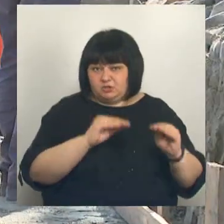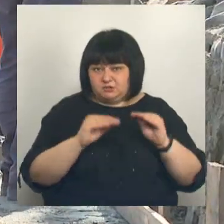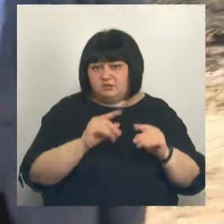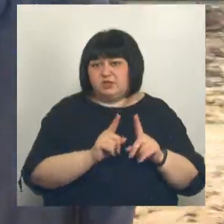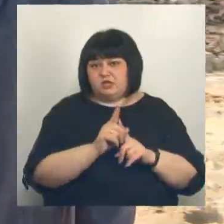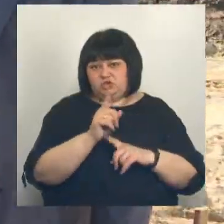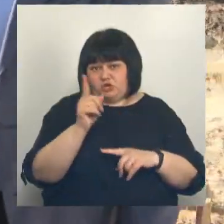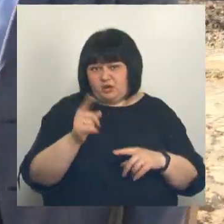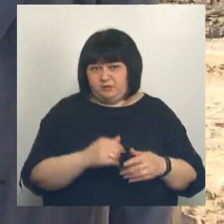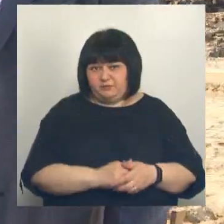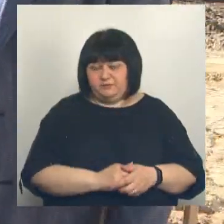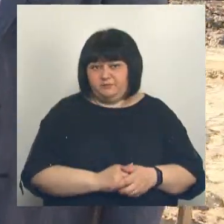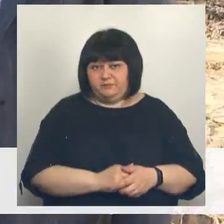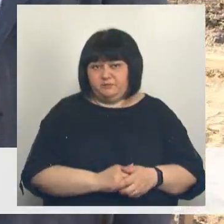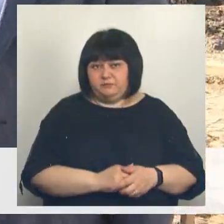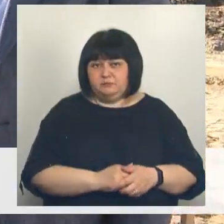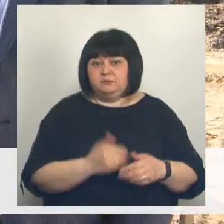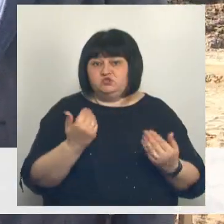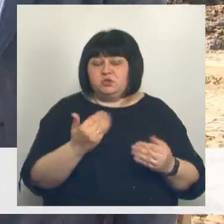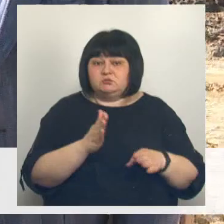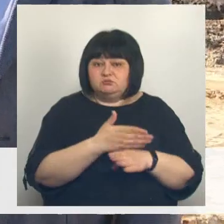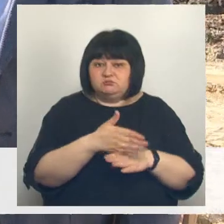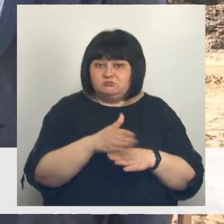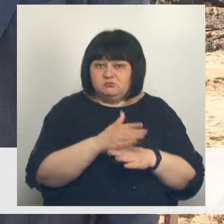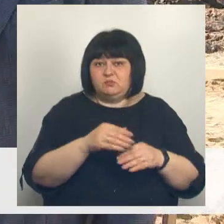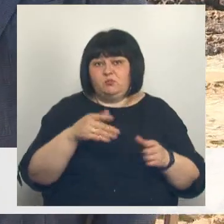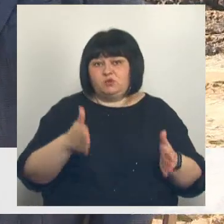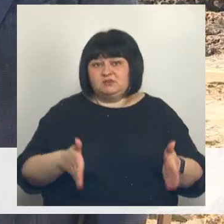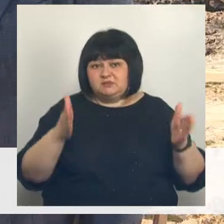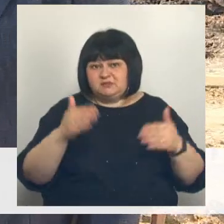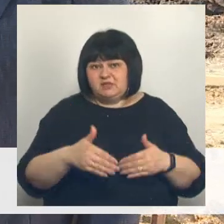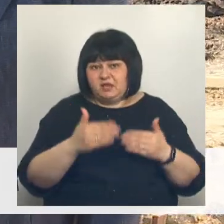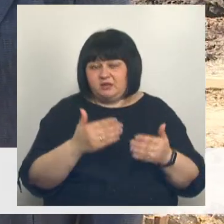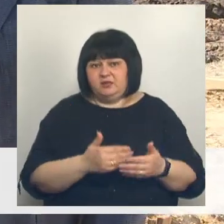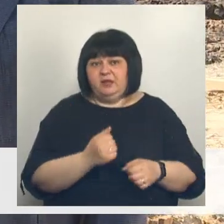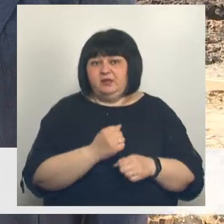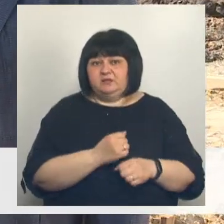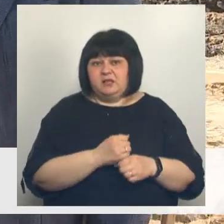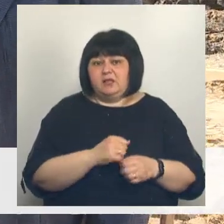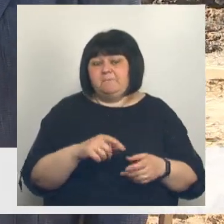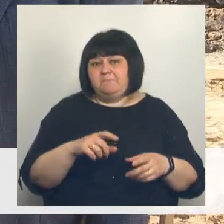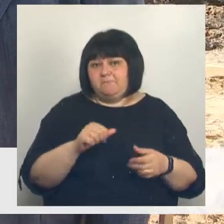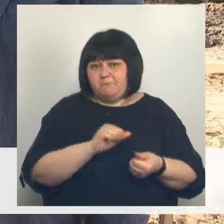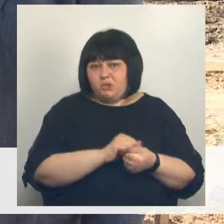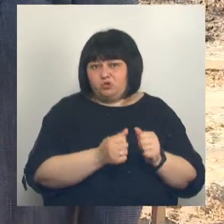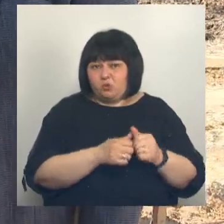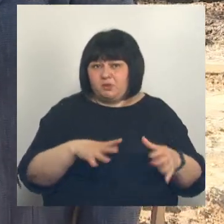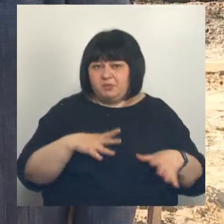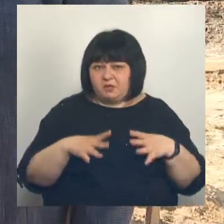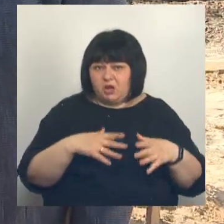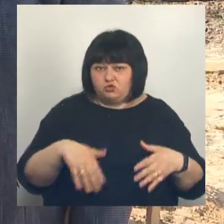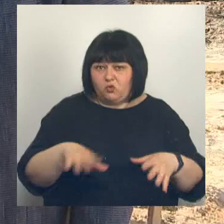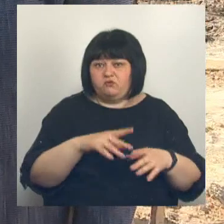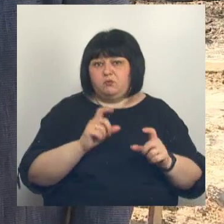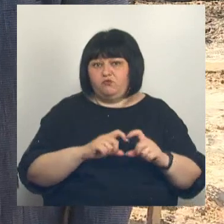Мы сделали разбитку под подпорные стены, делаем бетонную подготовку, начинаем обвязывать